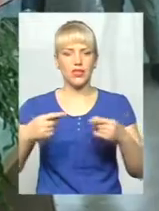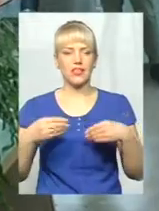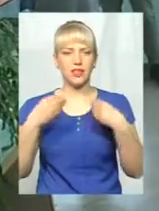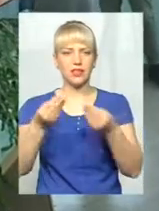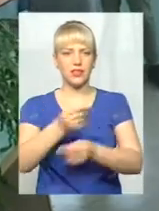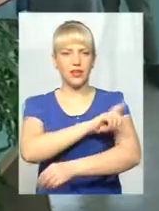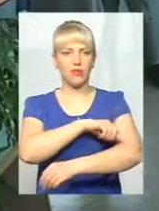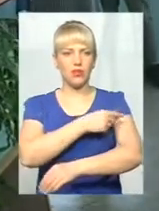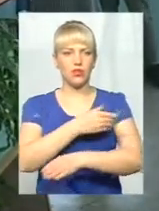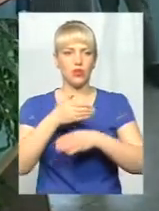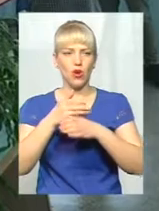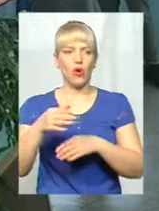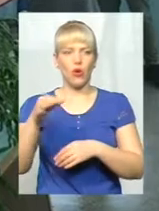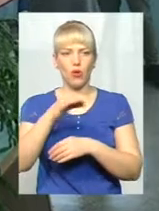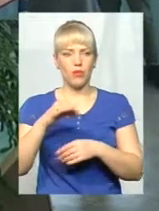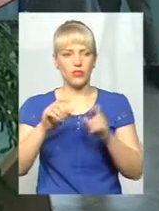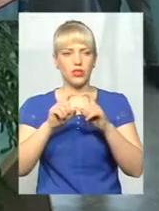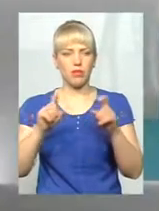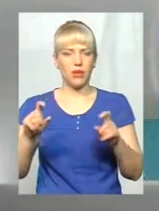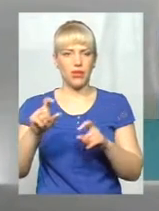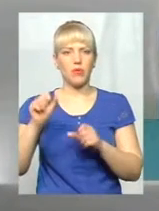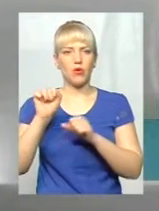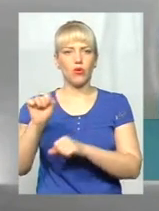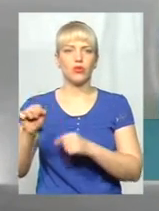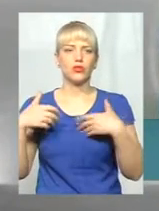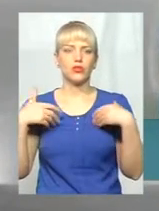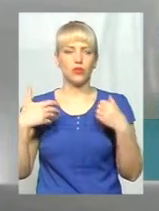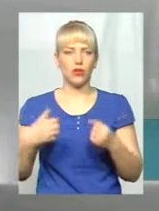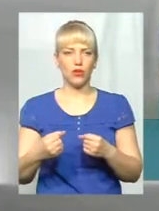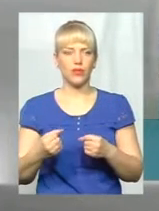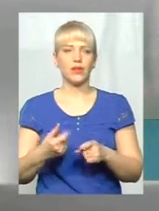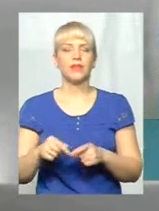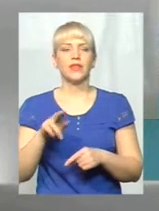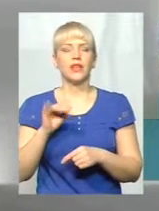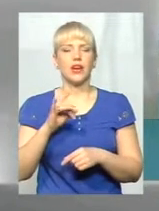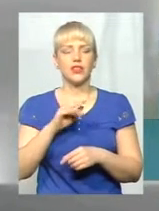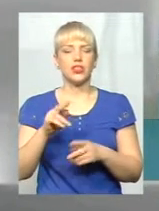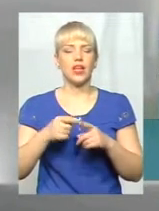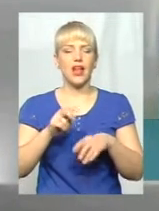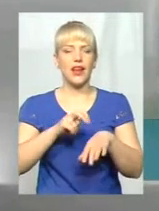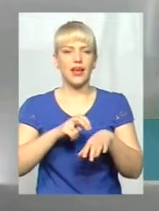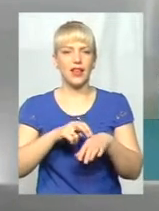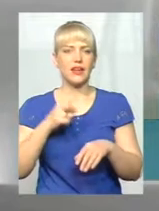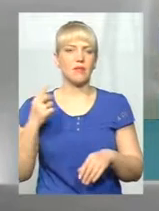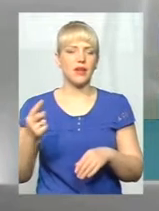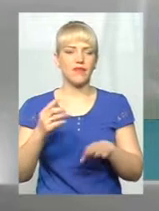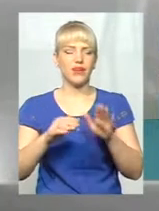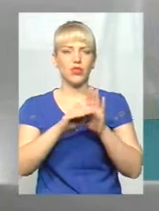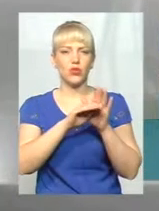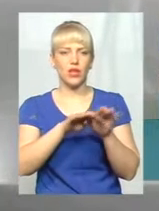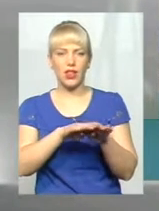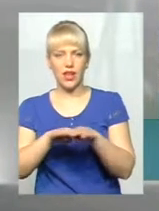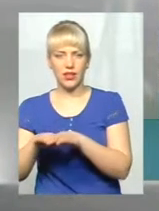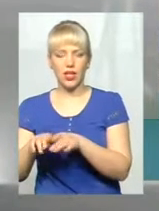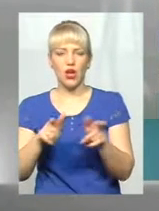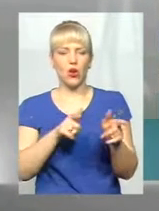обласного департаменту охорони здоров'я Ольга Трач. Лікарі первинної ланки 143 амбулаторій, що зареєстровані в системі електронного здоров'я,